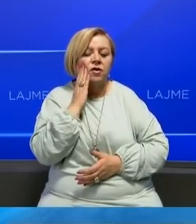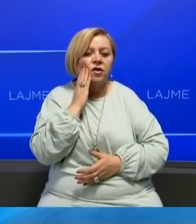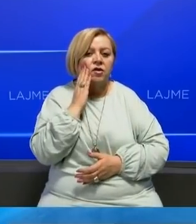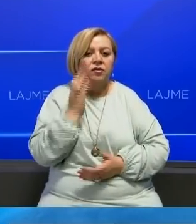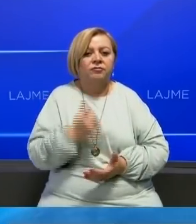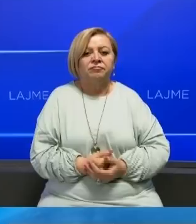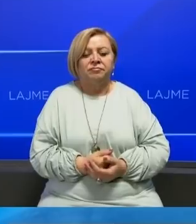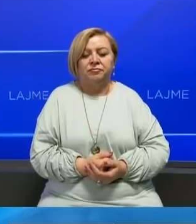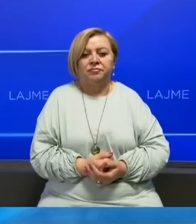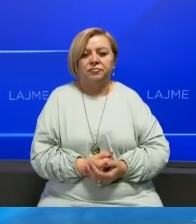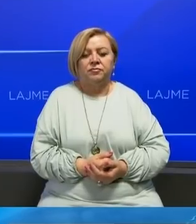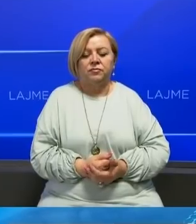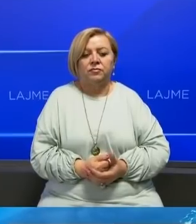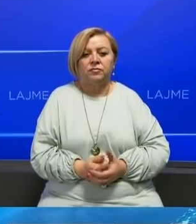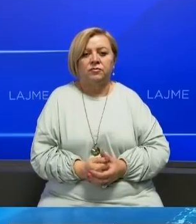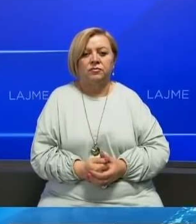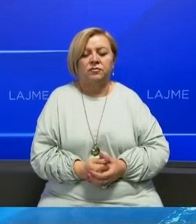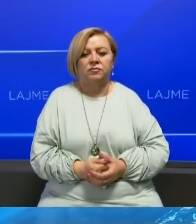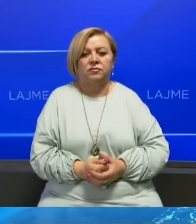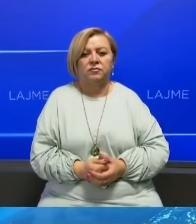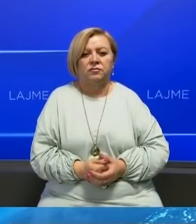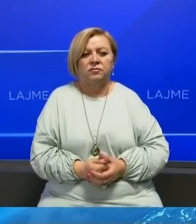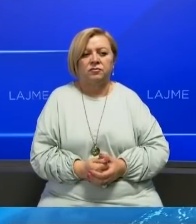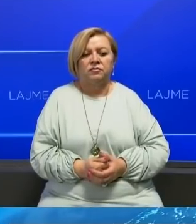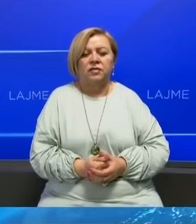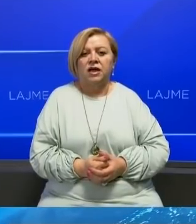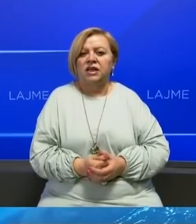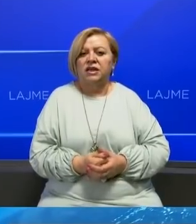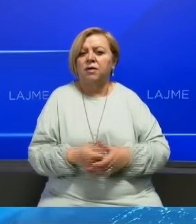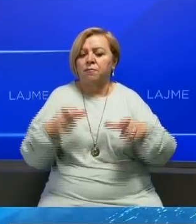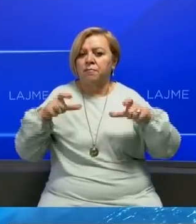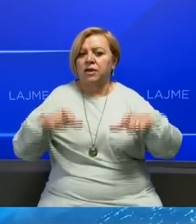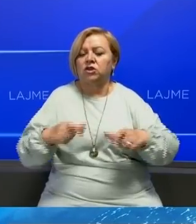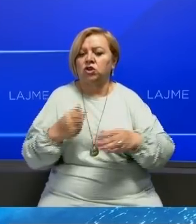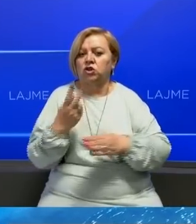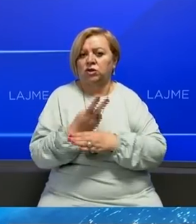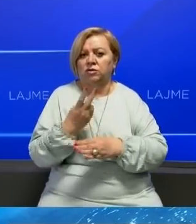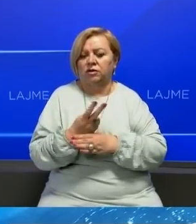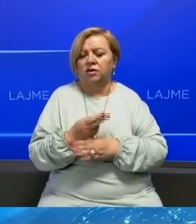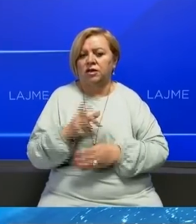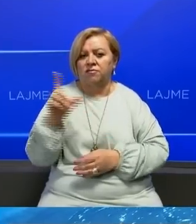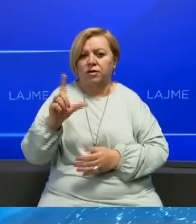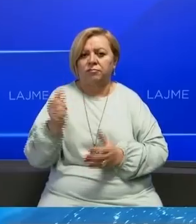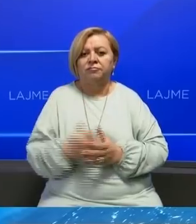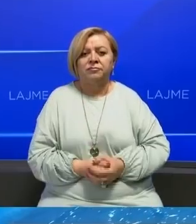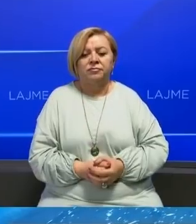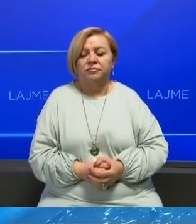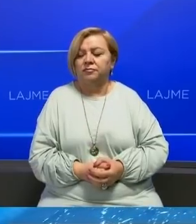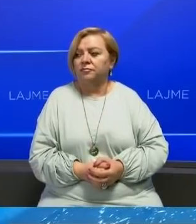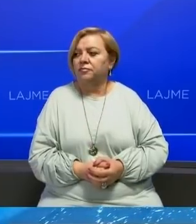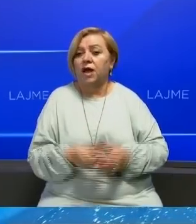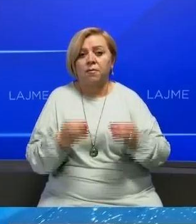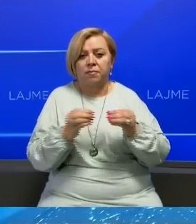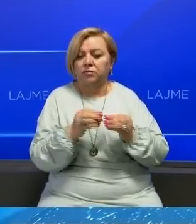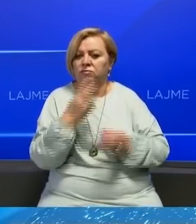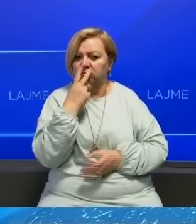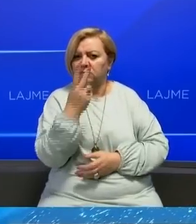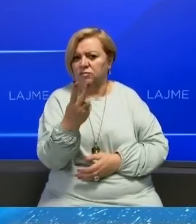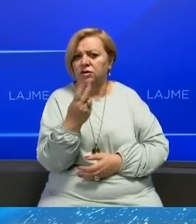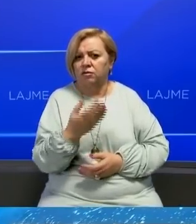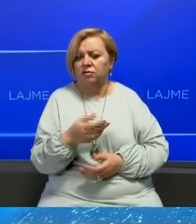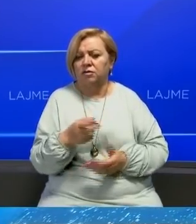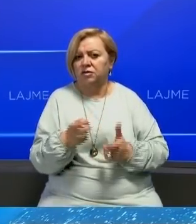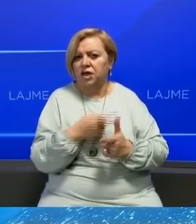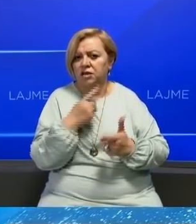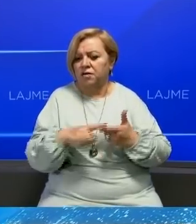interkontinental në Gjenevë dërri në parkun kërësor të qëtetit Lavill Grant. Po, Bejet, do të ashojmë nëse